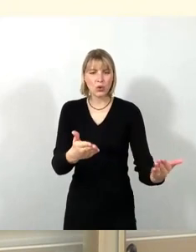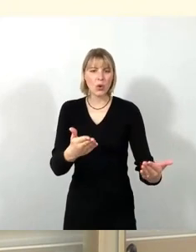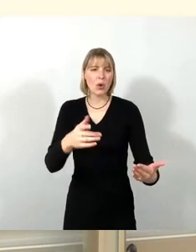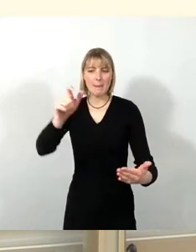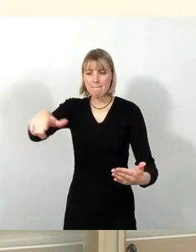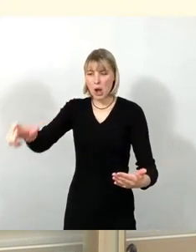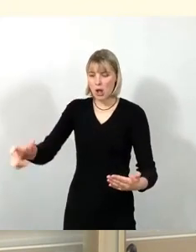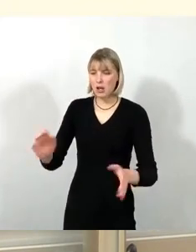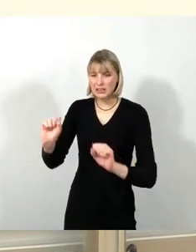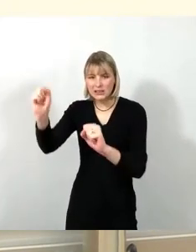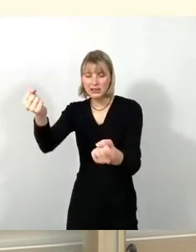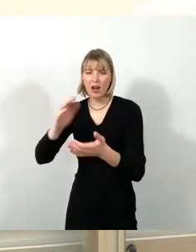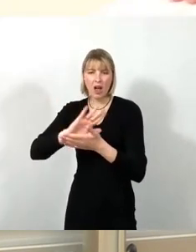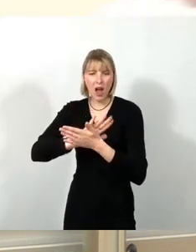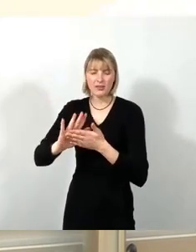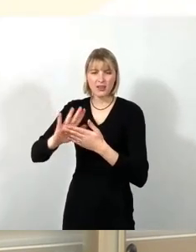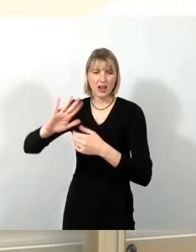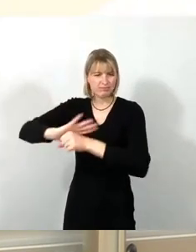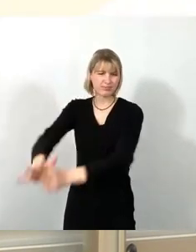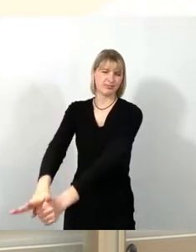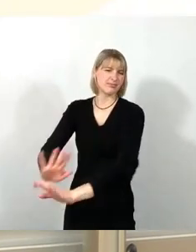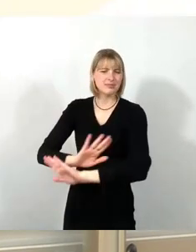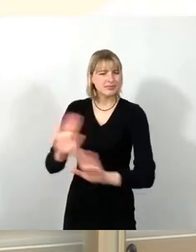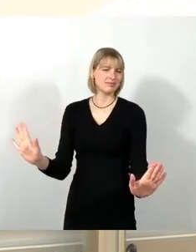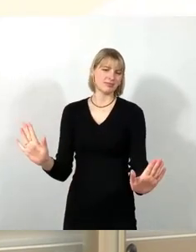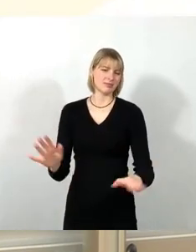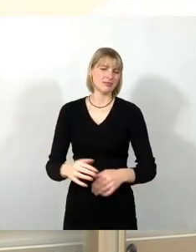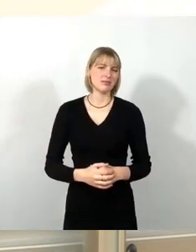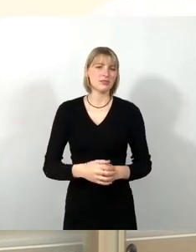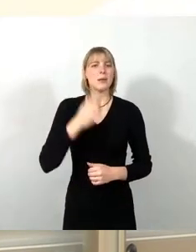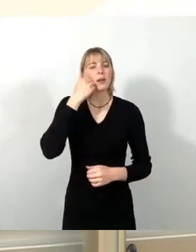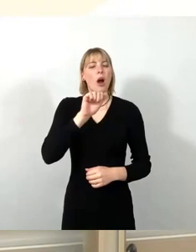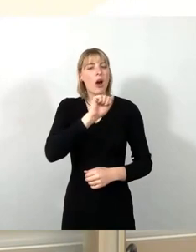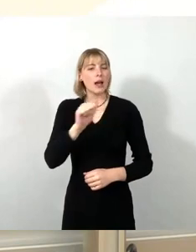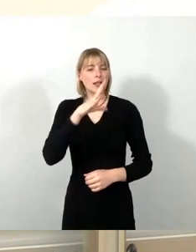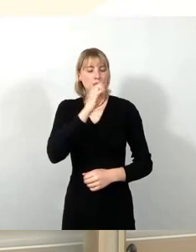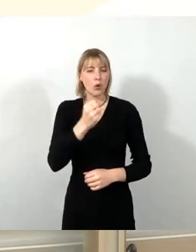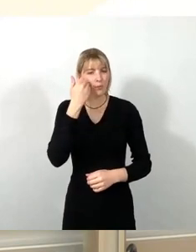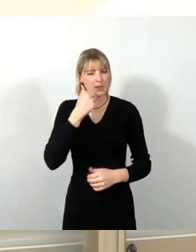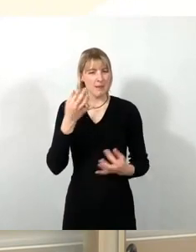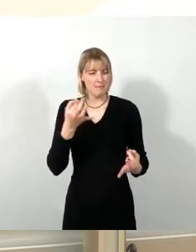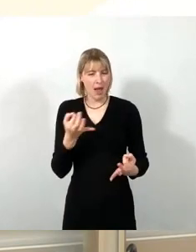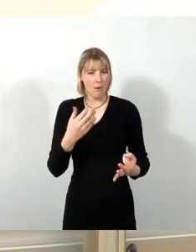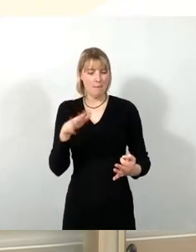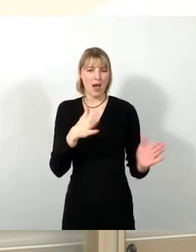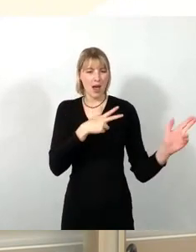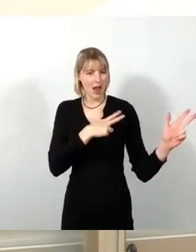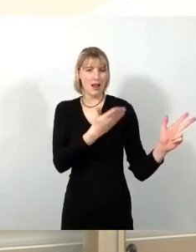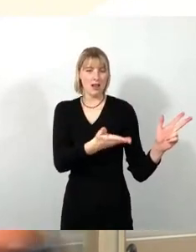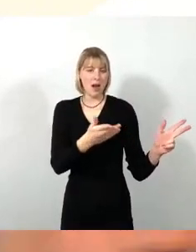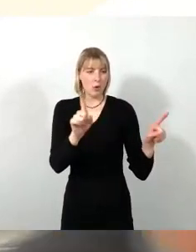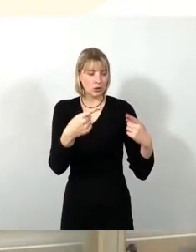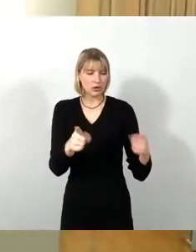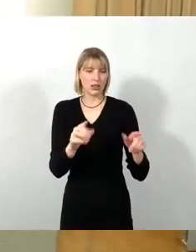niederzumachen. Insofern Unterstützung von Akazienhof und mal bitte um Realismus, was hier im Prinzip Helikoptergeld über Dresdner Musikschulen betrifft. Vielen Dank.